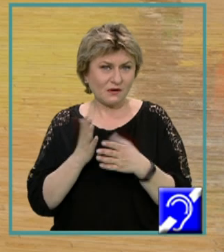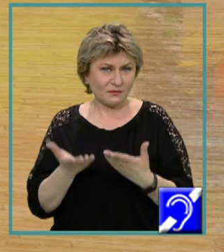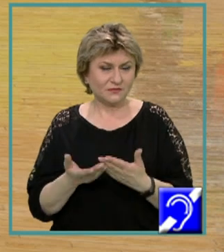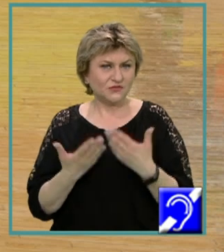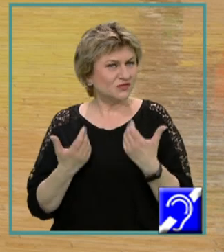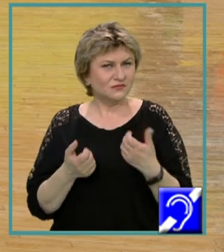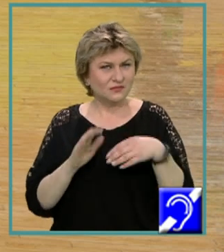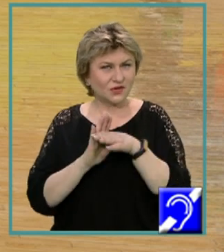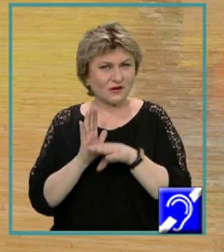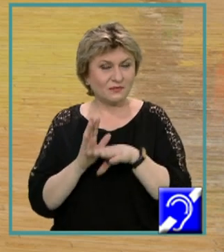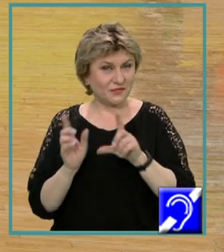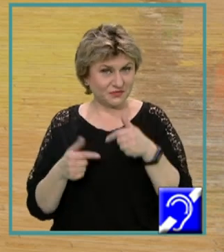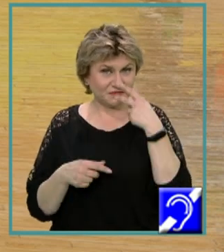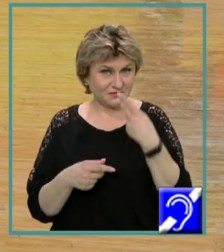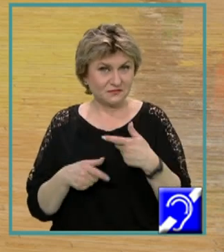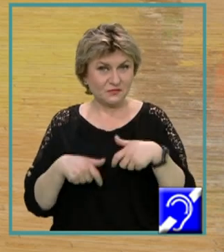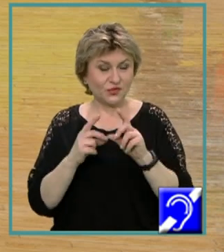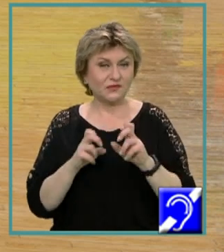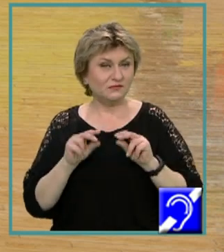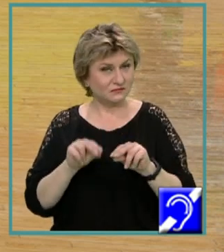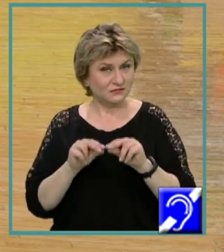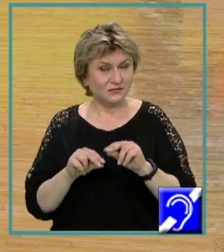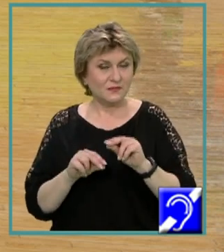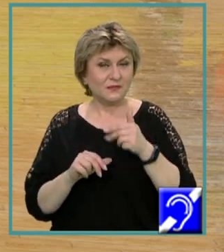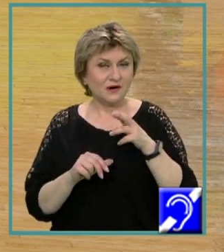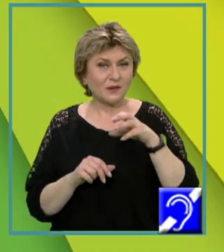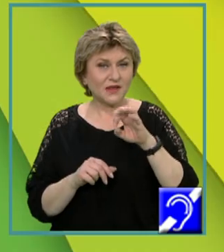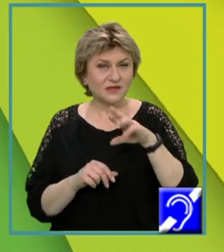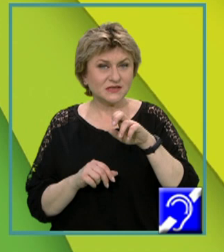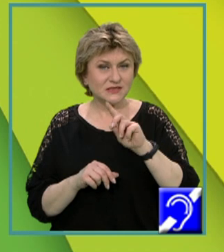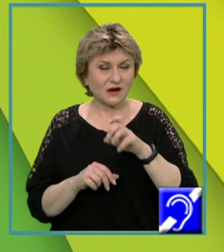Subprogramele pot fi privite ca blocuri de instrucțiuni parametrizate.